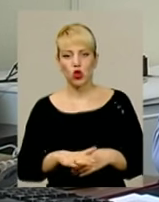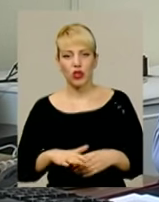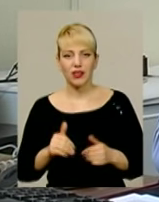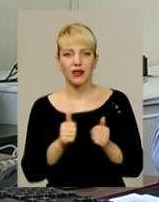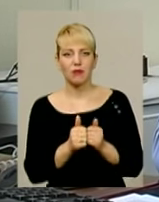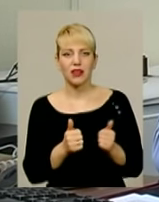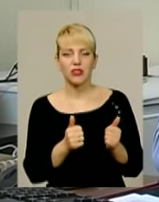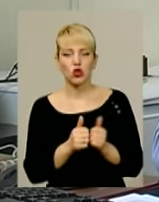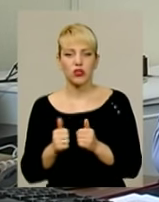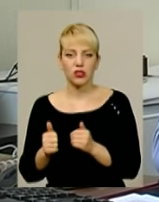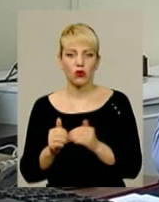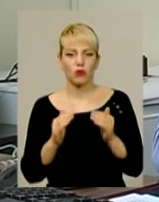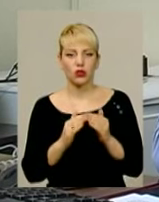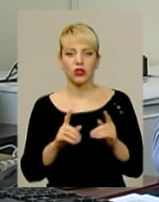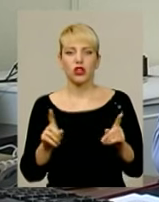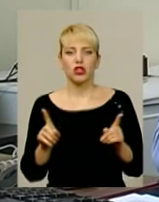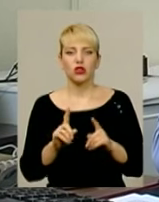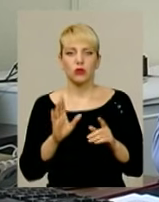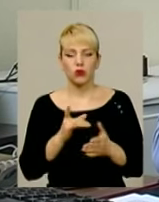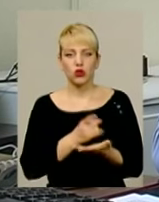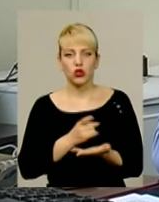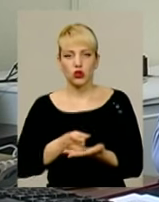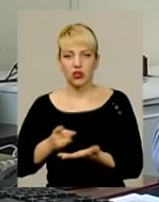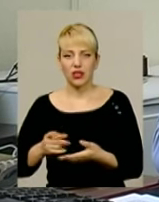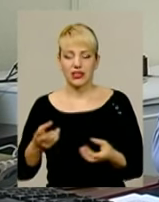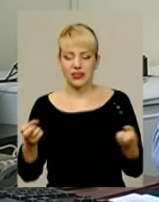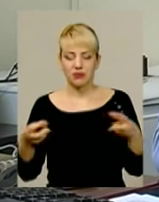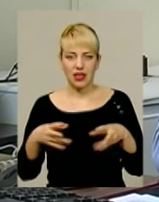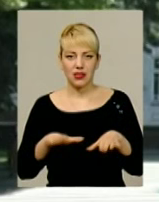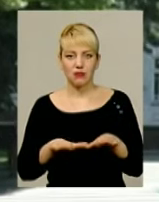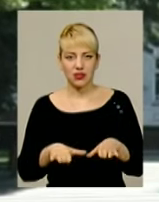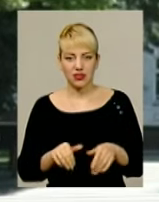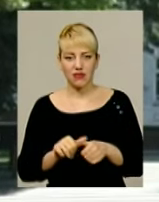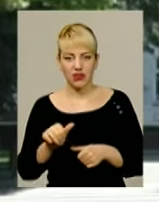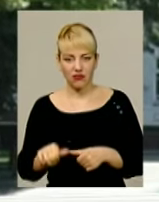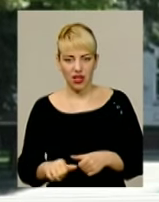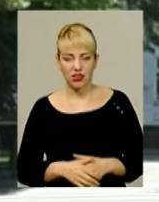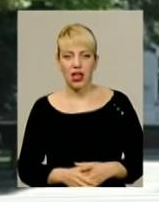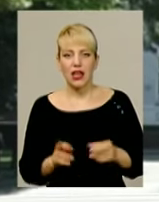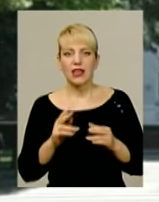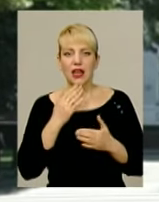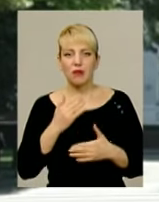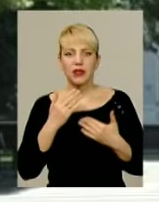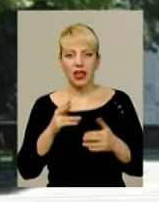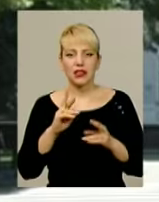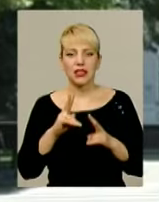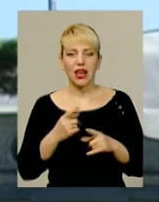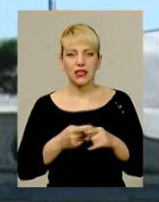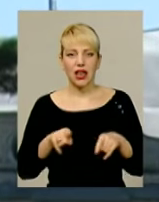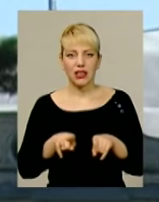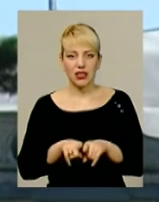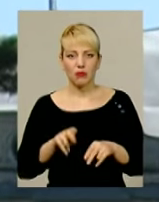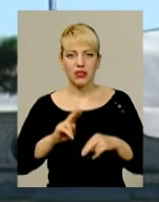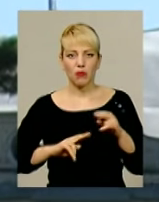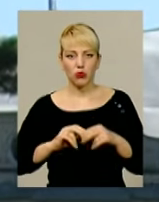будинку, що буде розташовуватися на автостоянках, спеціально відведених для цього місця. А от запитати, як таким забудовникам Хмельницького